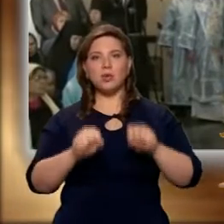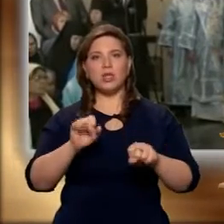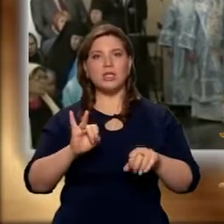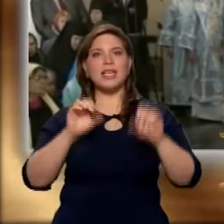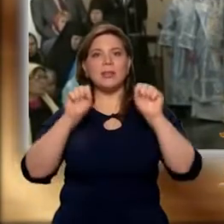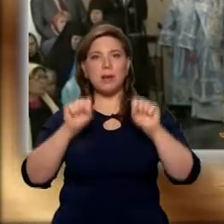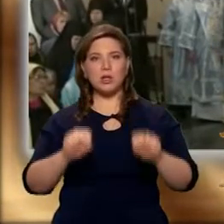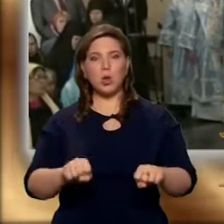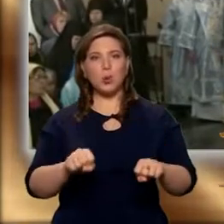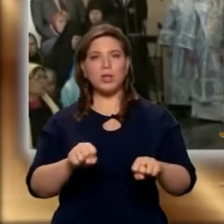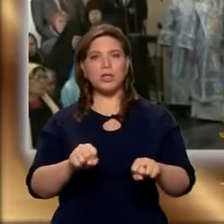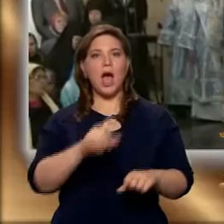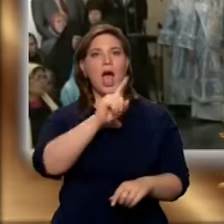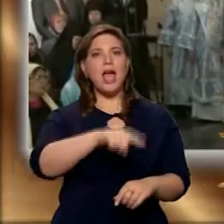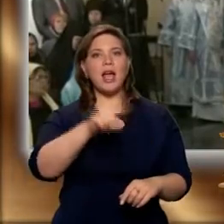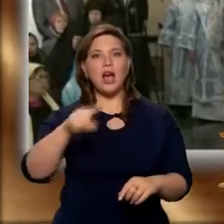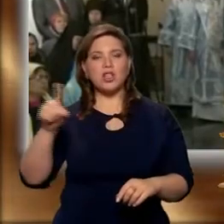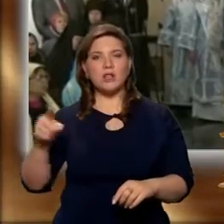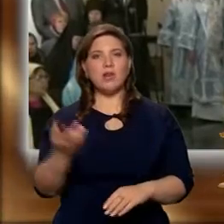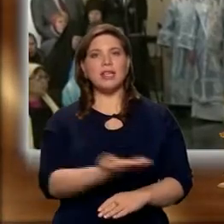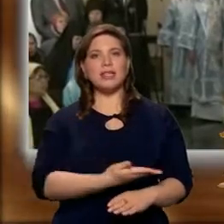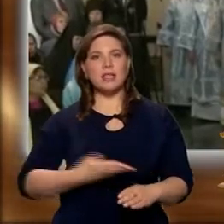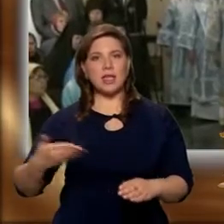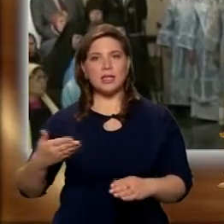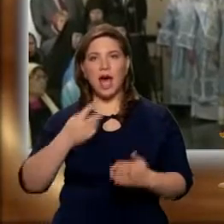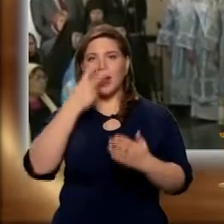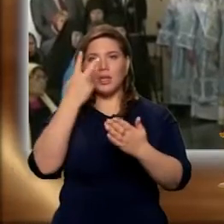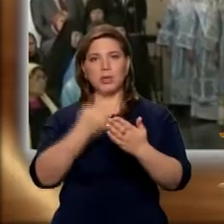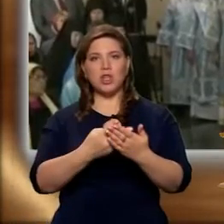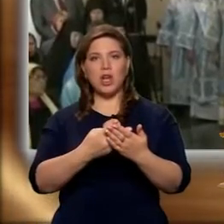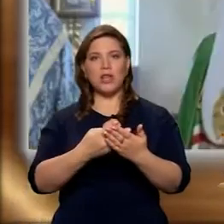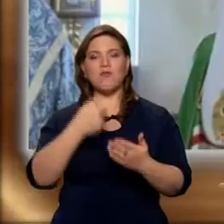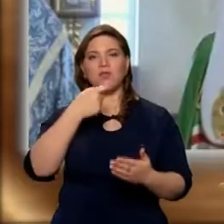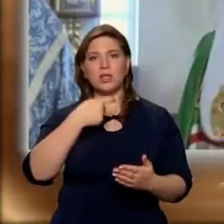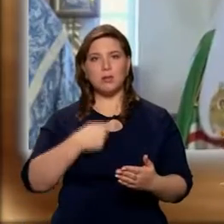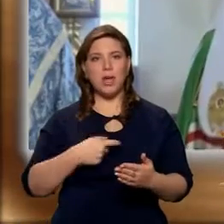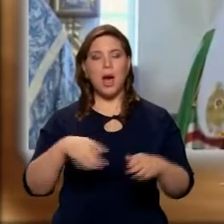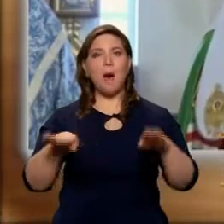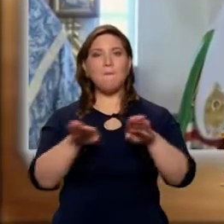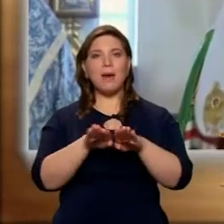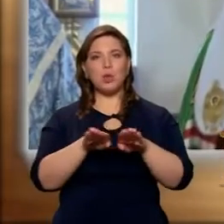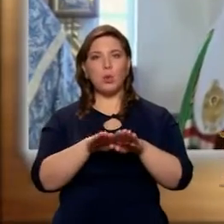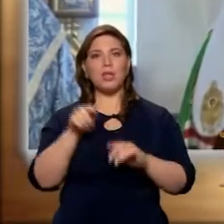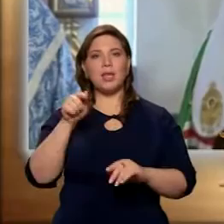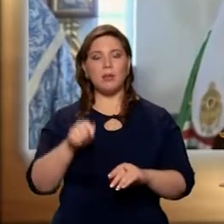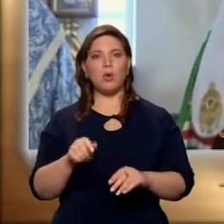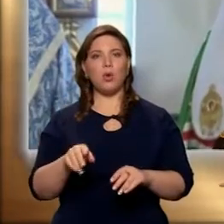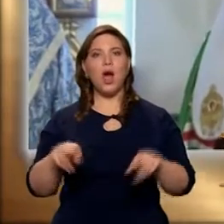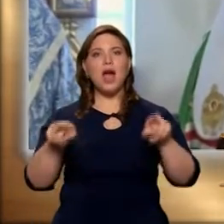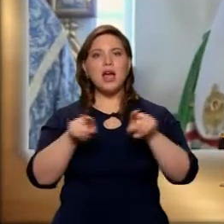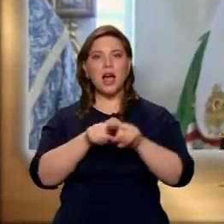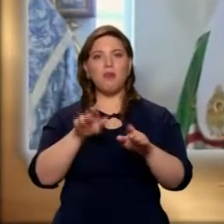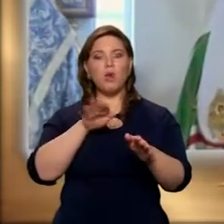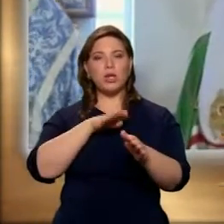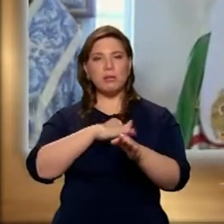способности каждого из нас отображать в себе, подобно тому, как в полной